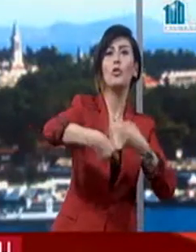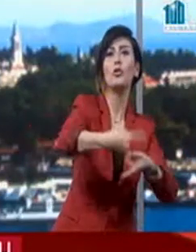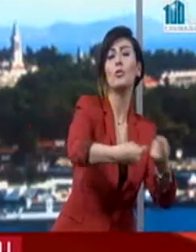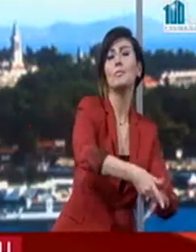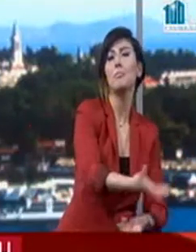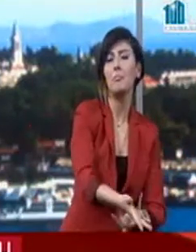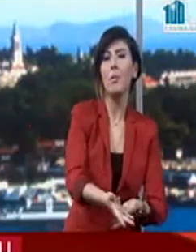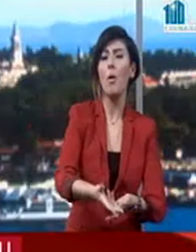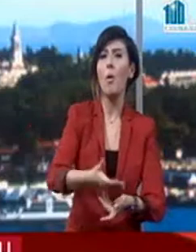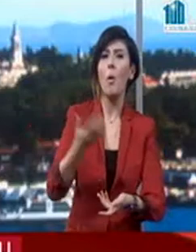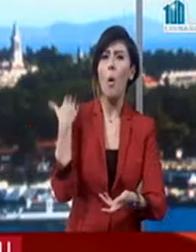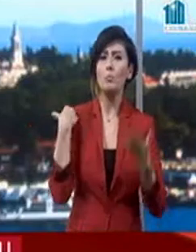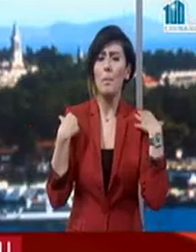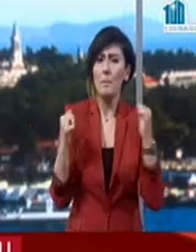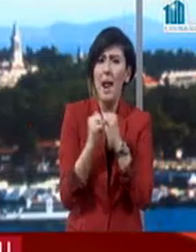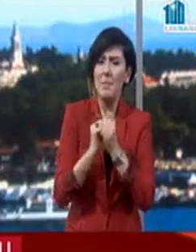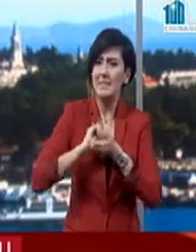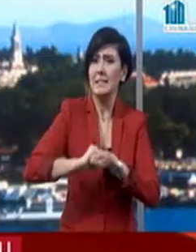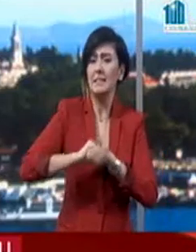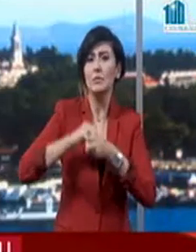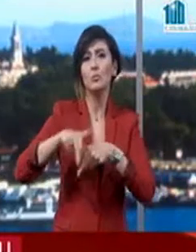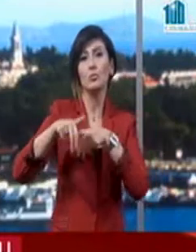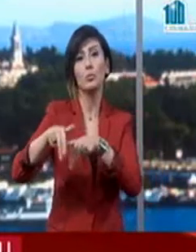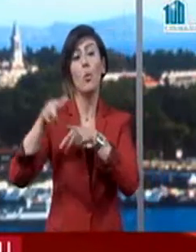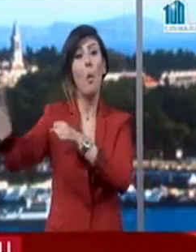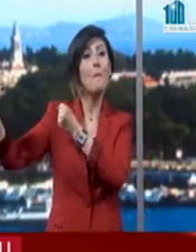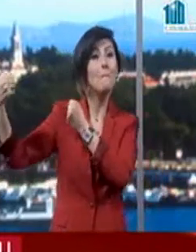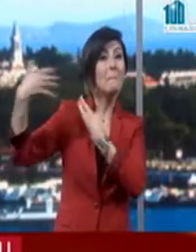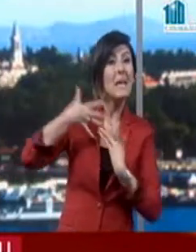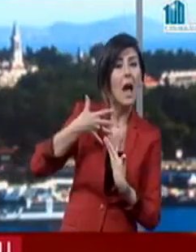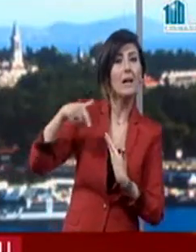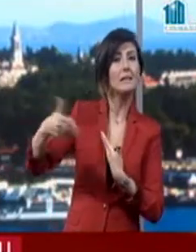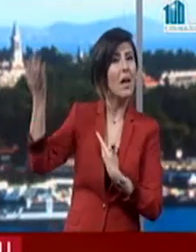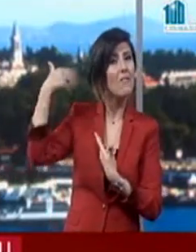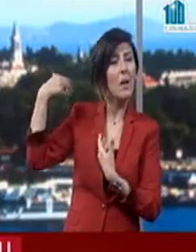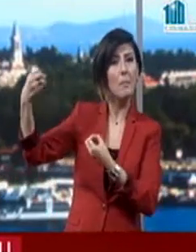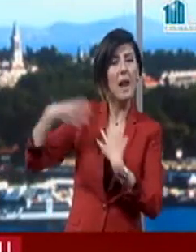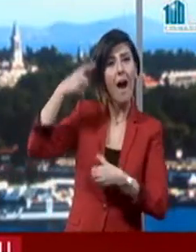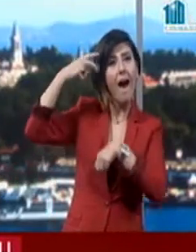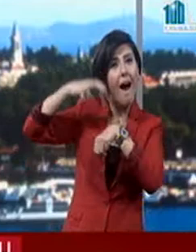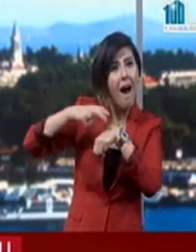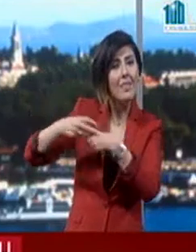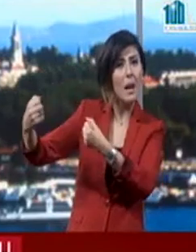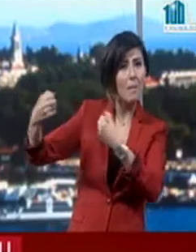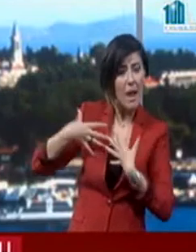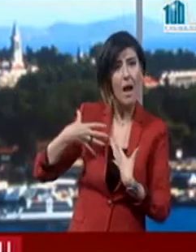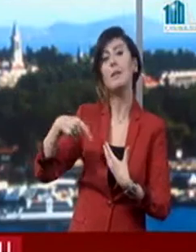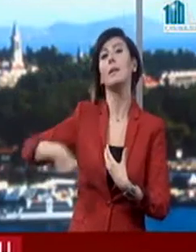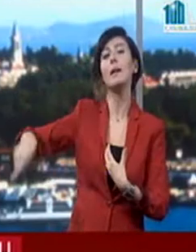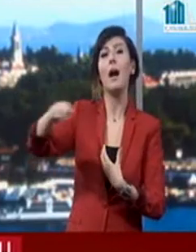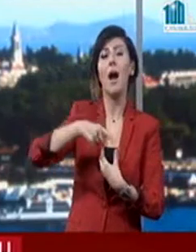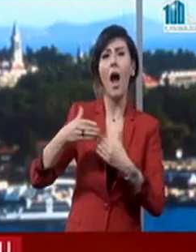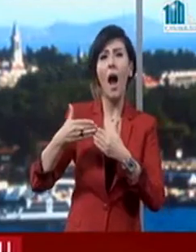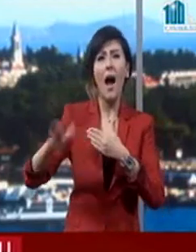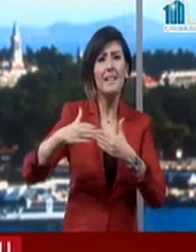geleceği yürüyorlar yürüyecekler. Onların mirasına, onların hatırasına ayrımcılık,